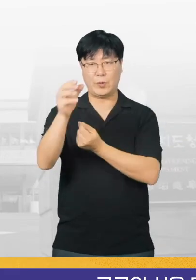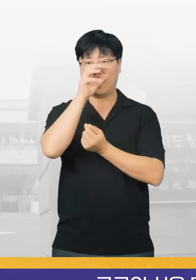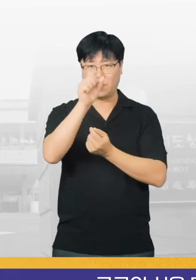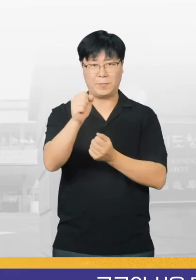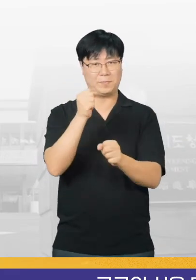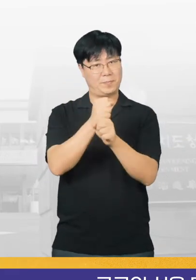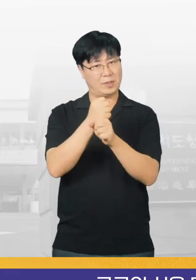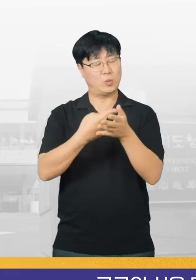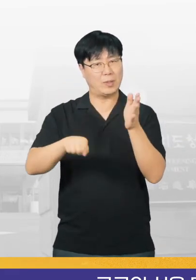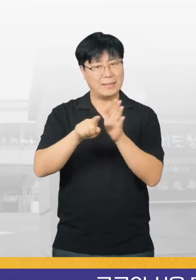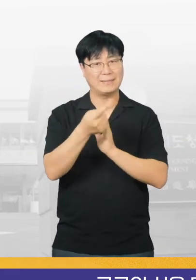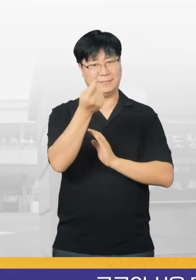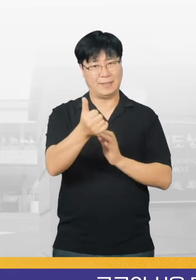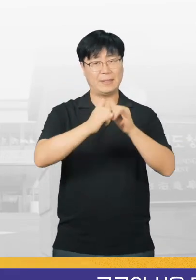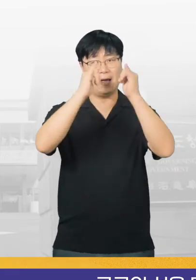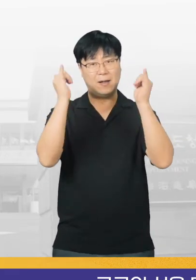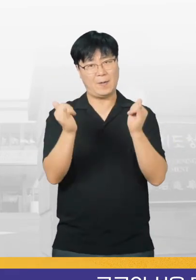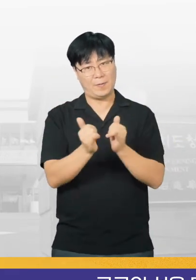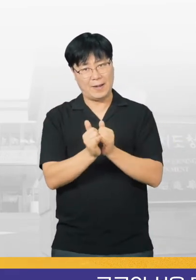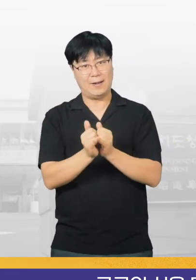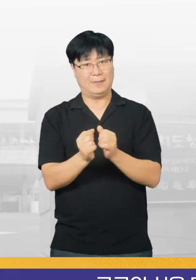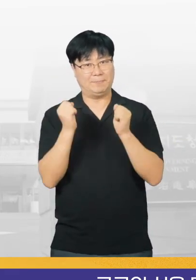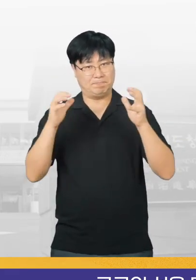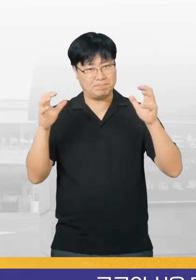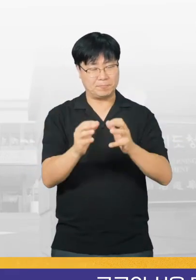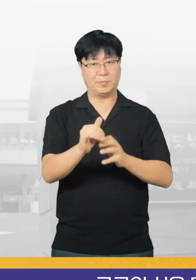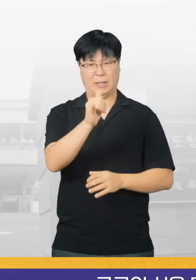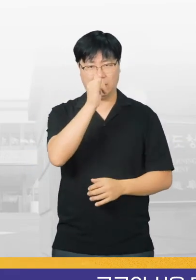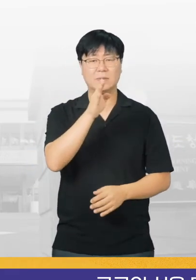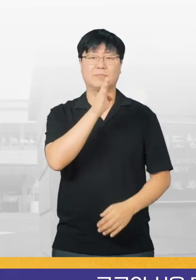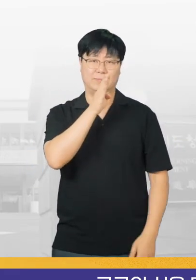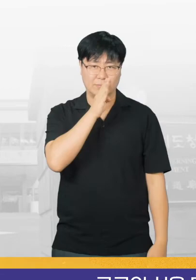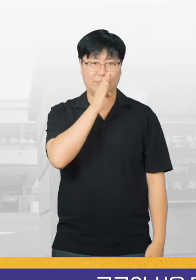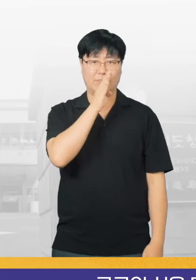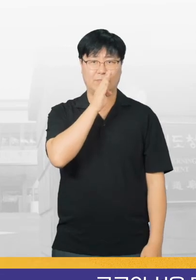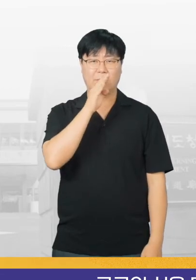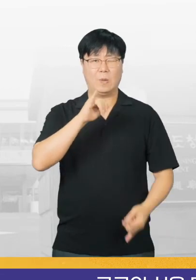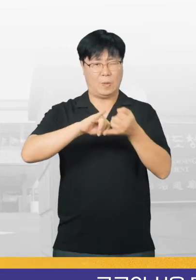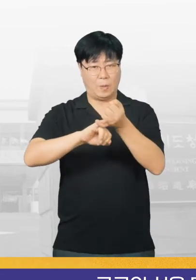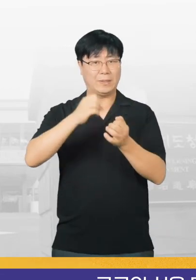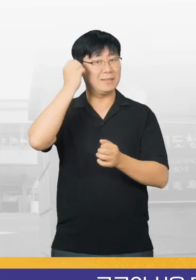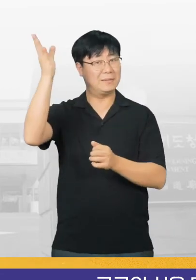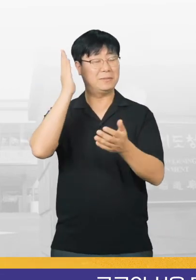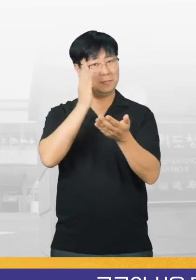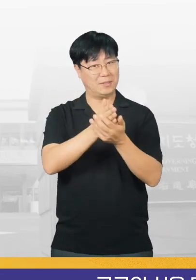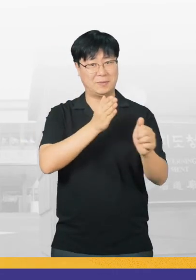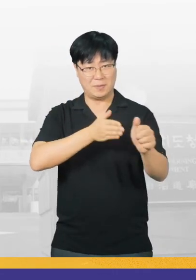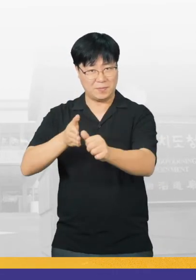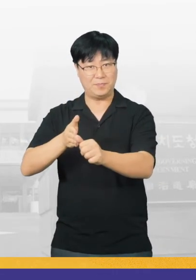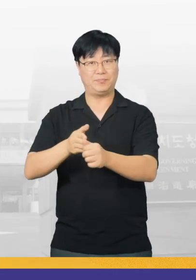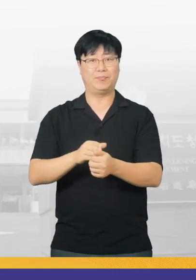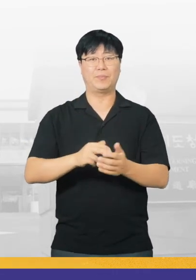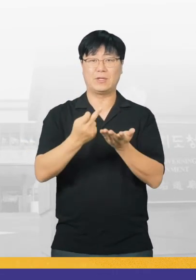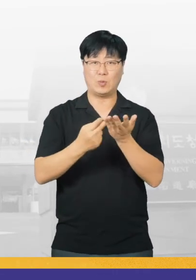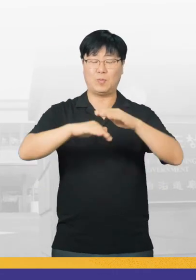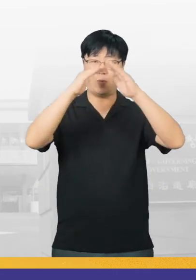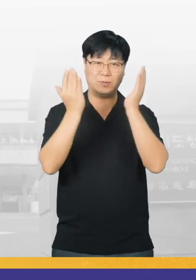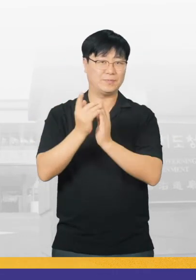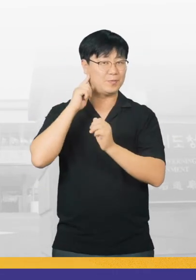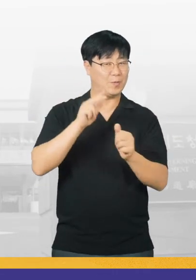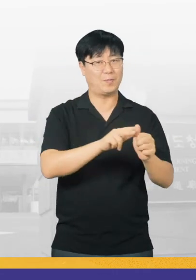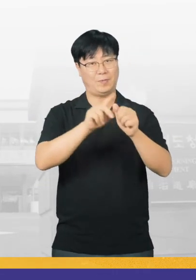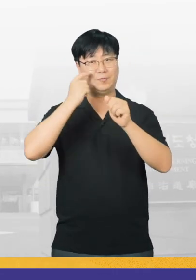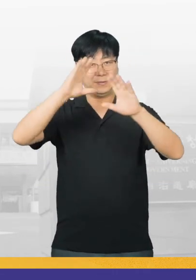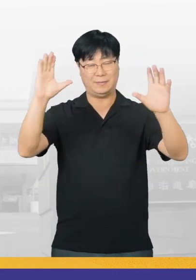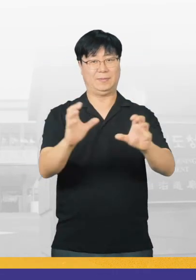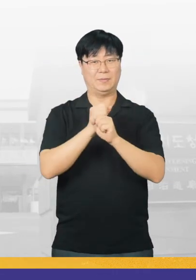도모하기 위한 작은 사회 공헌이 되고 있었다는 사실 꼭 잊지 마세요. 제주의 모든 정보를